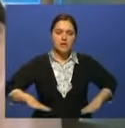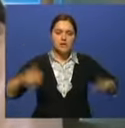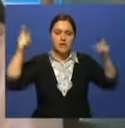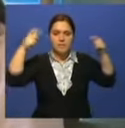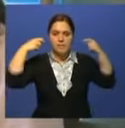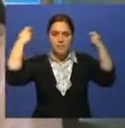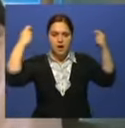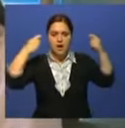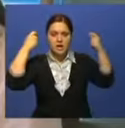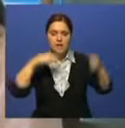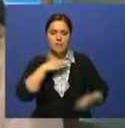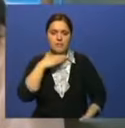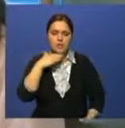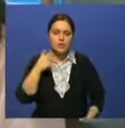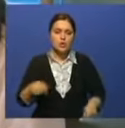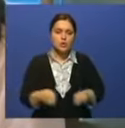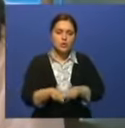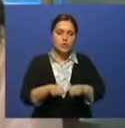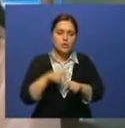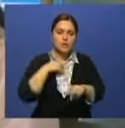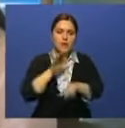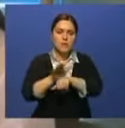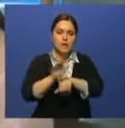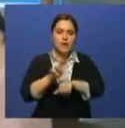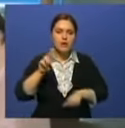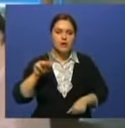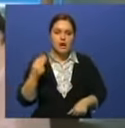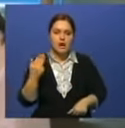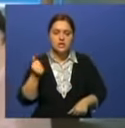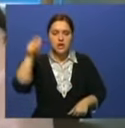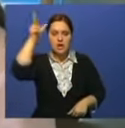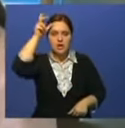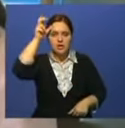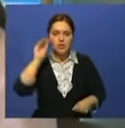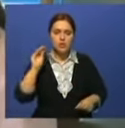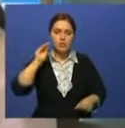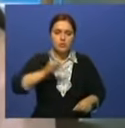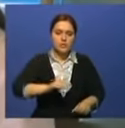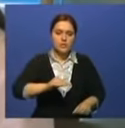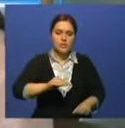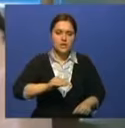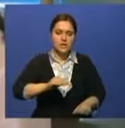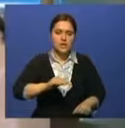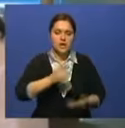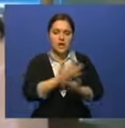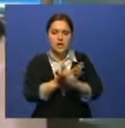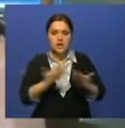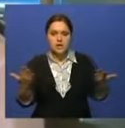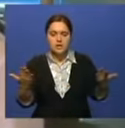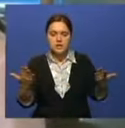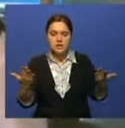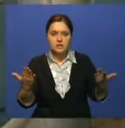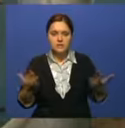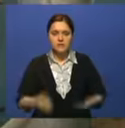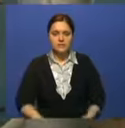Также мы производим каши с добавлением крупы, с перловки, с гречки